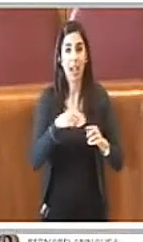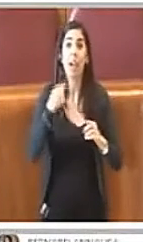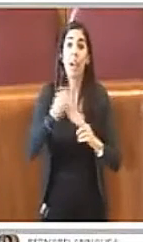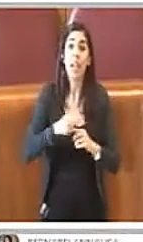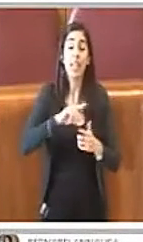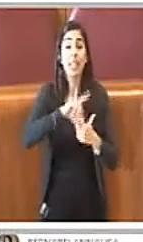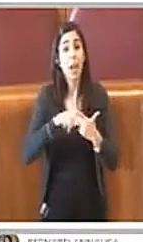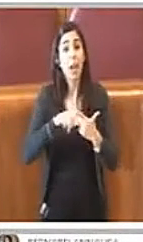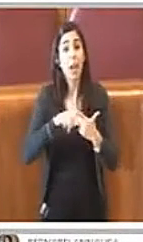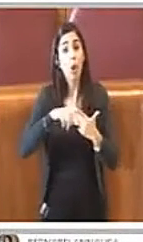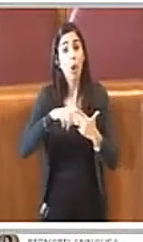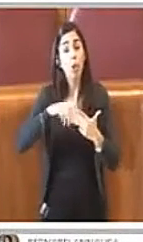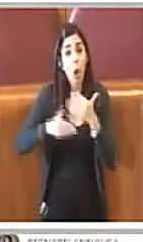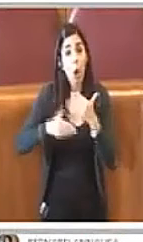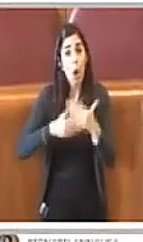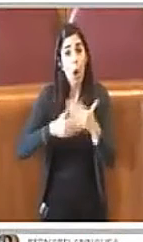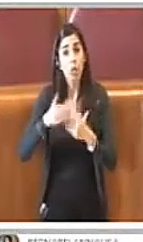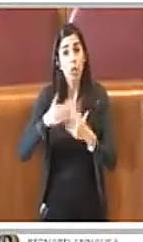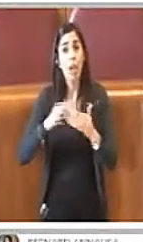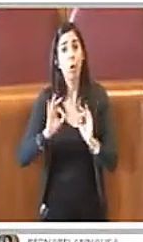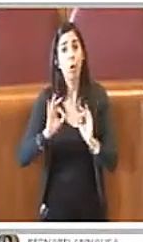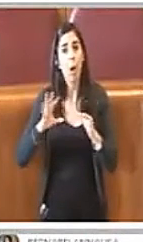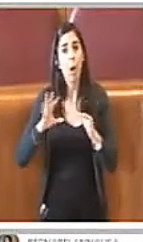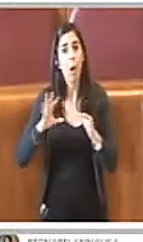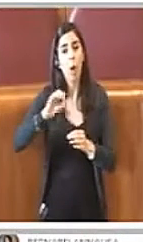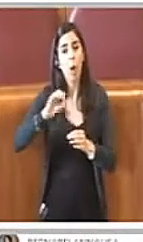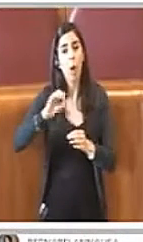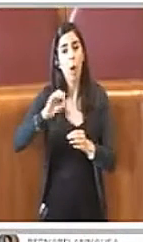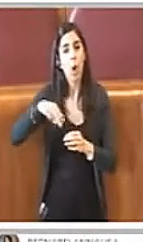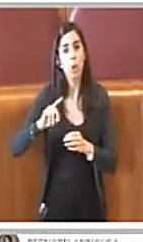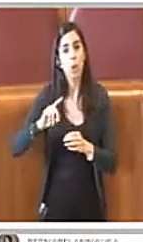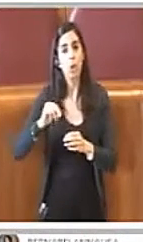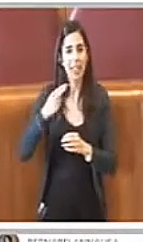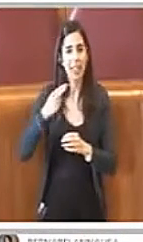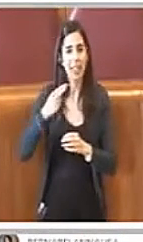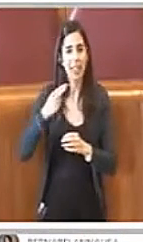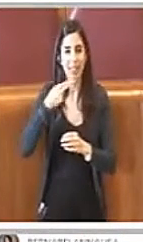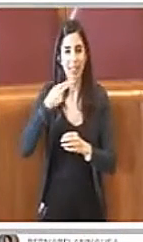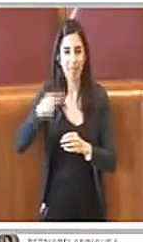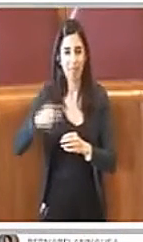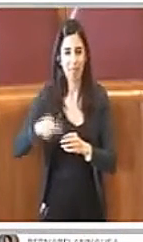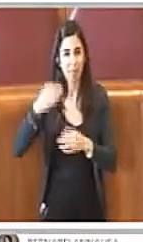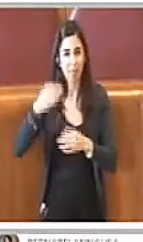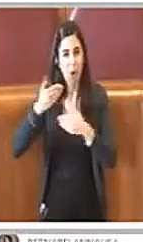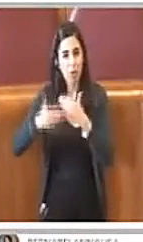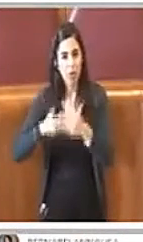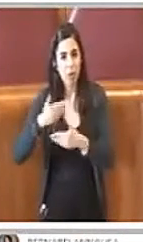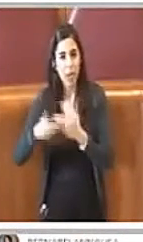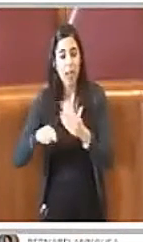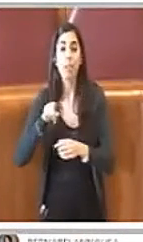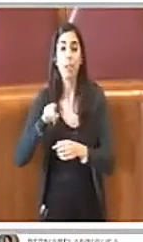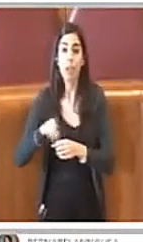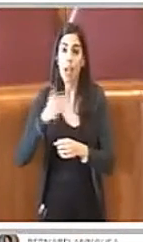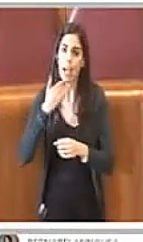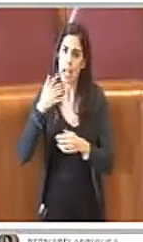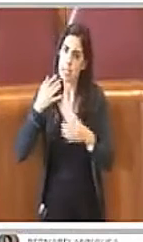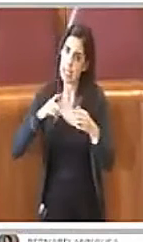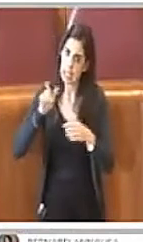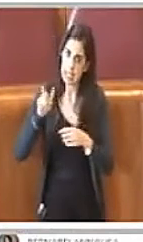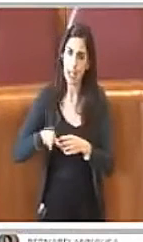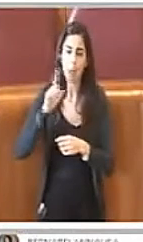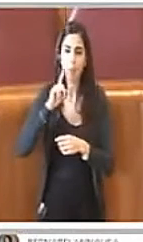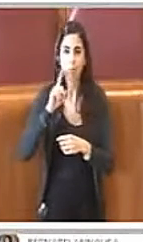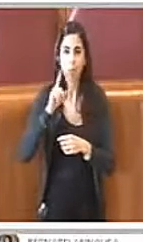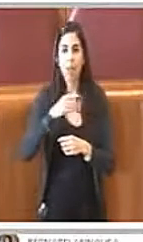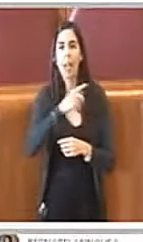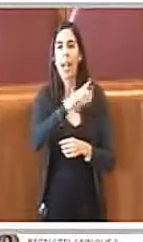Condor, sempre per i desaparecidos italiani, erano imputati i capi di Stato di governi militari